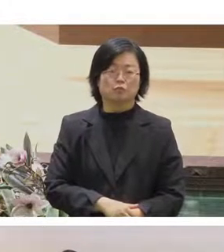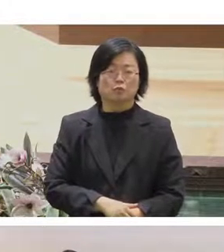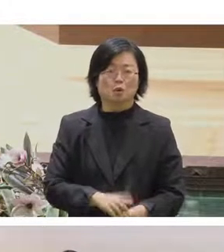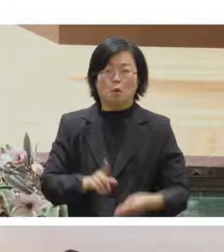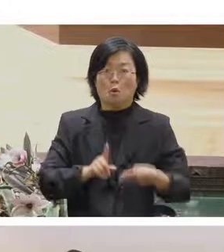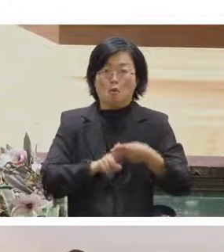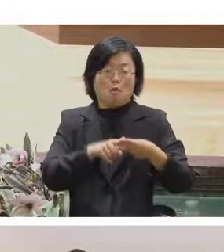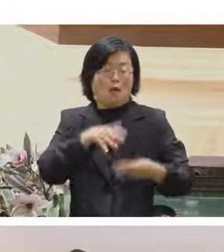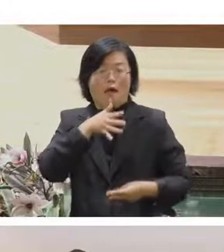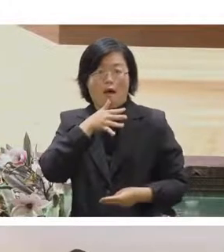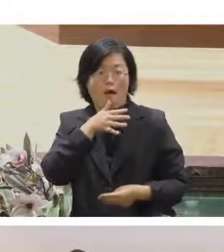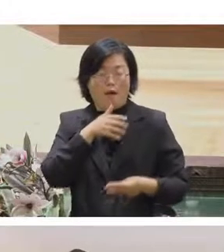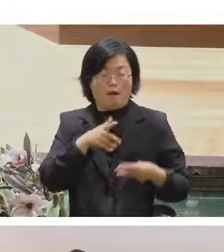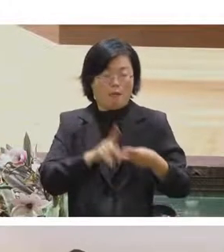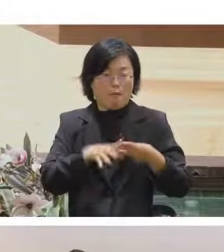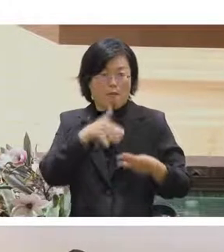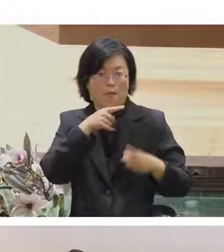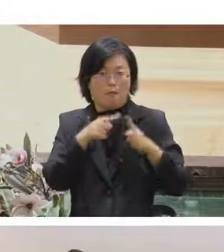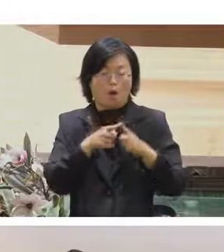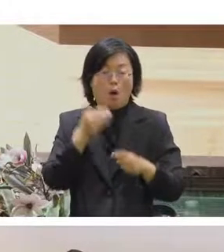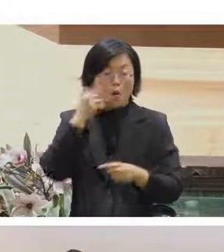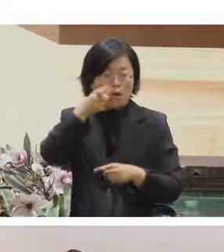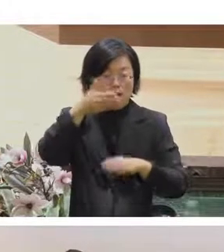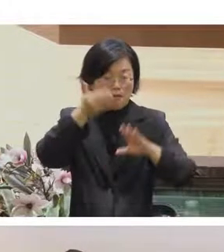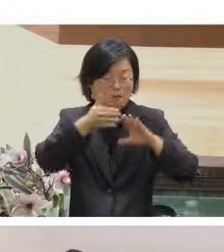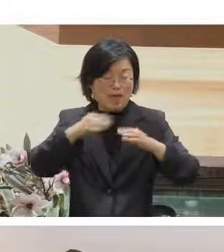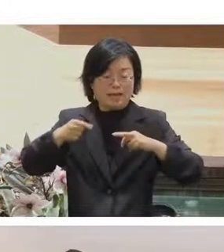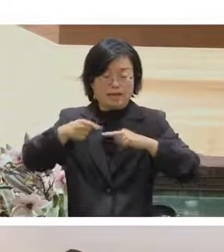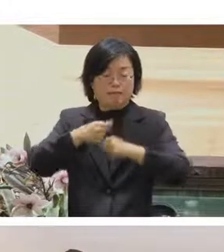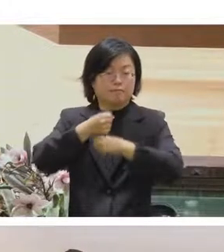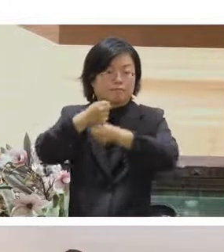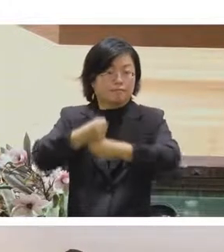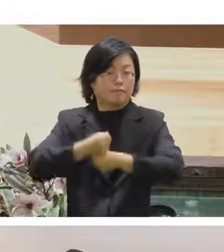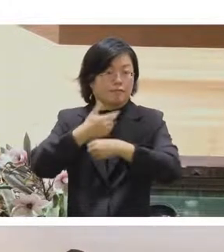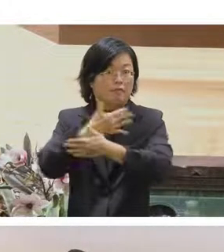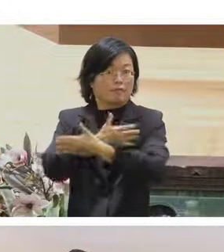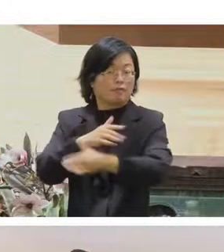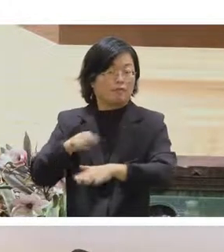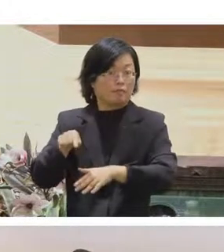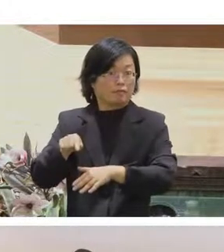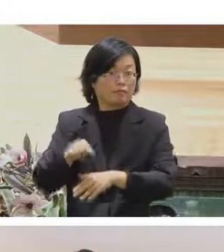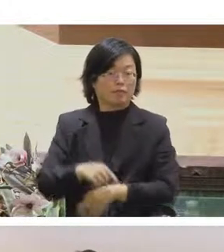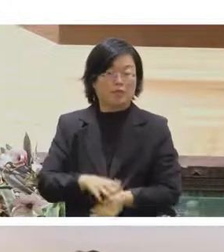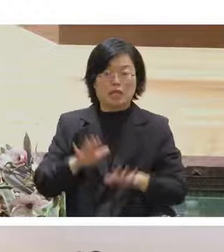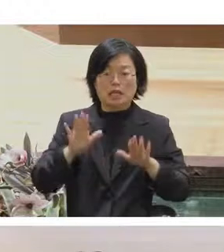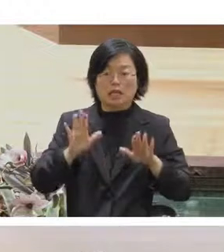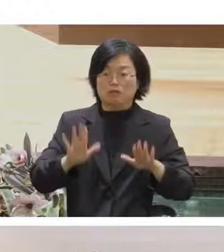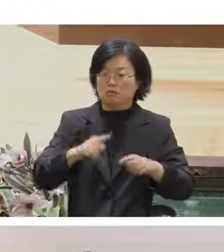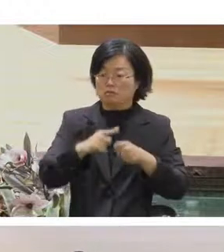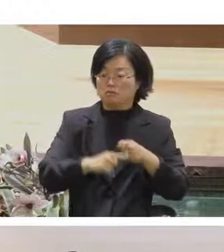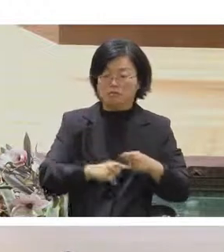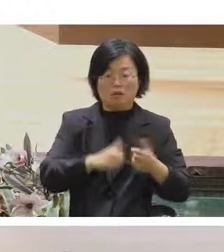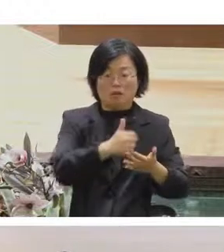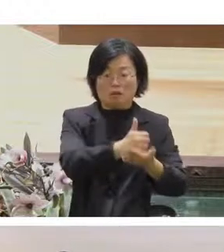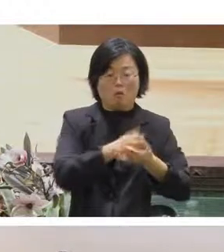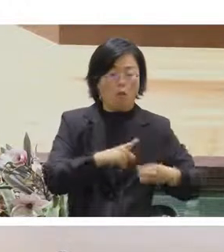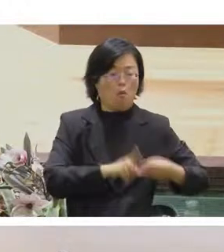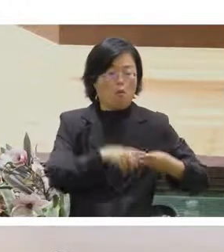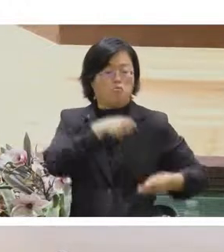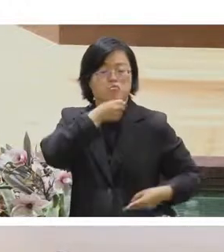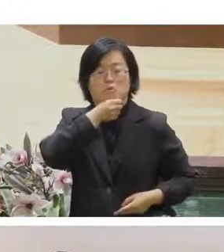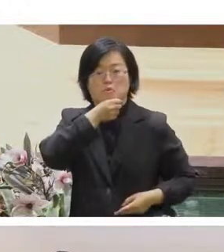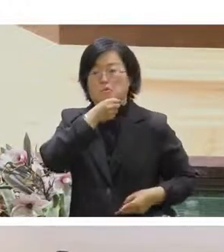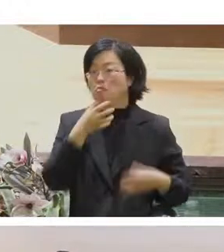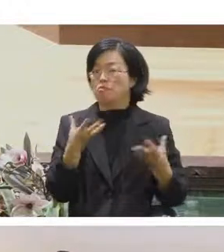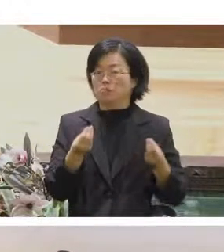就是如果你們可能有看今年的金馬獎就會發現因為其實金馬獎他們現在不會邀請主持人的樣子他們就是直接